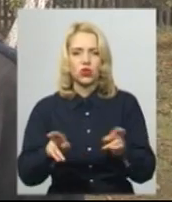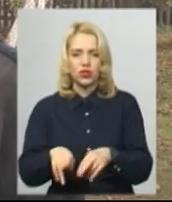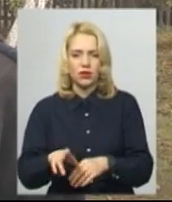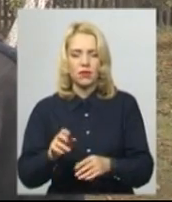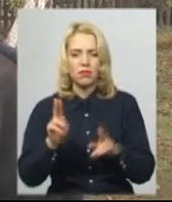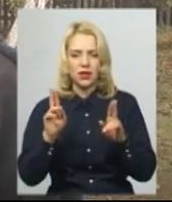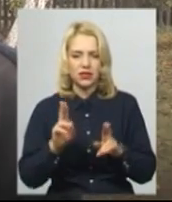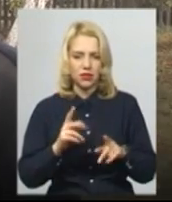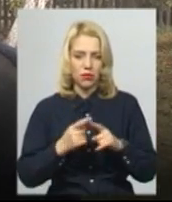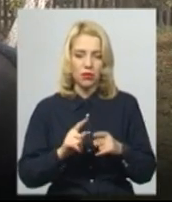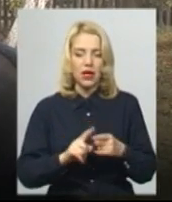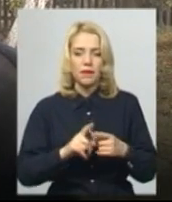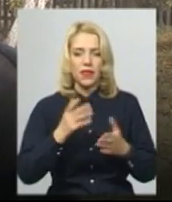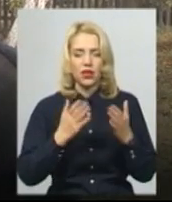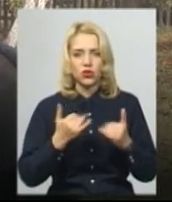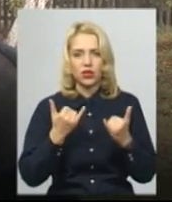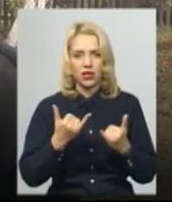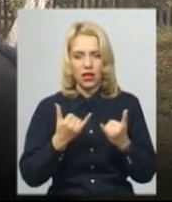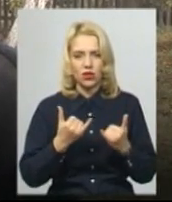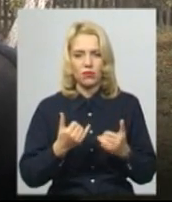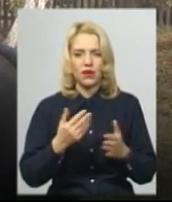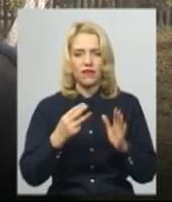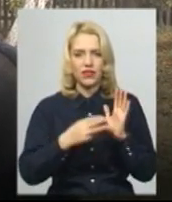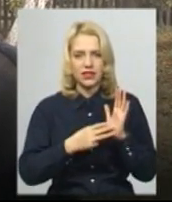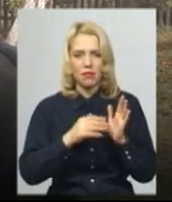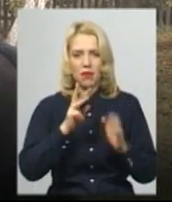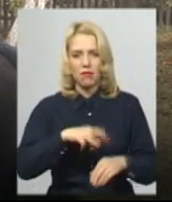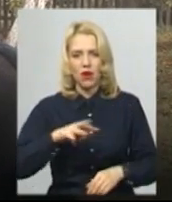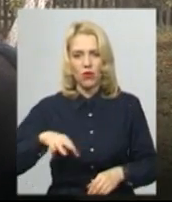на даному етапі 8 мільйонів бюджет,